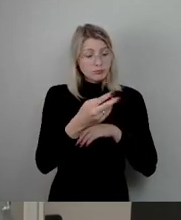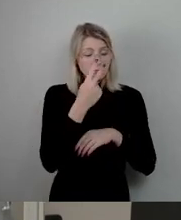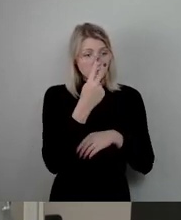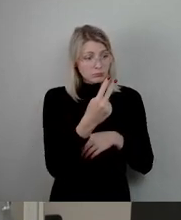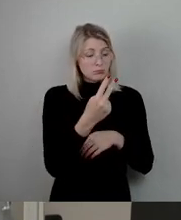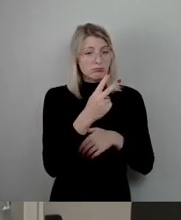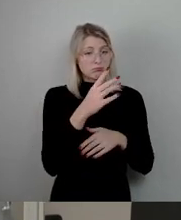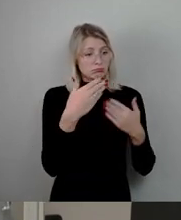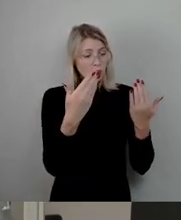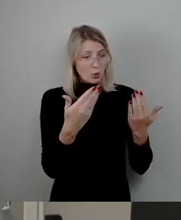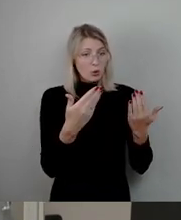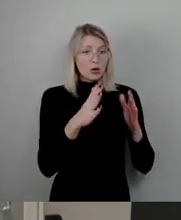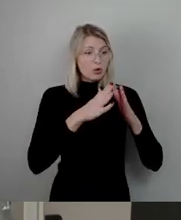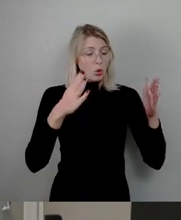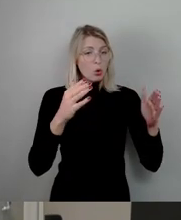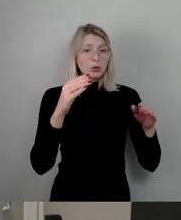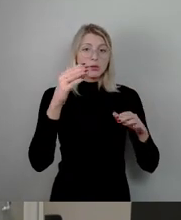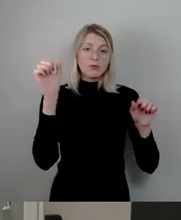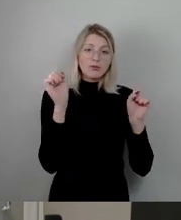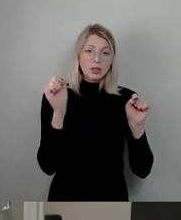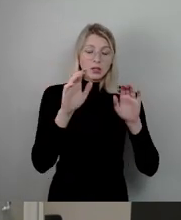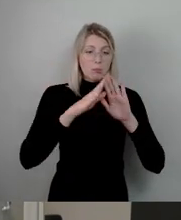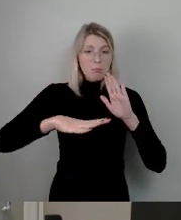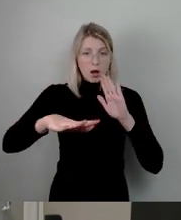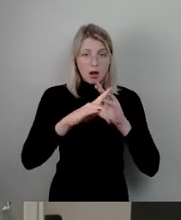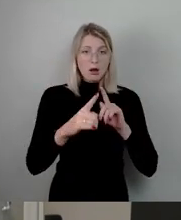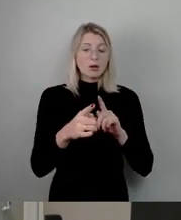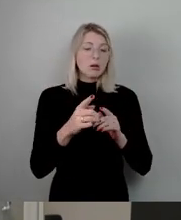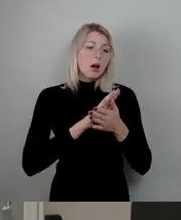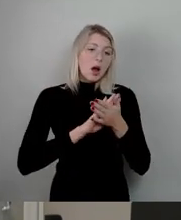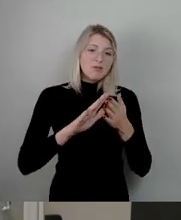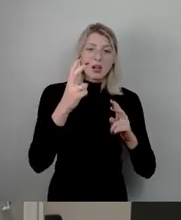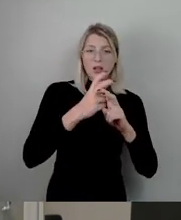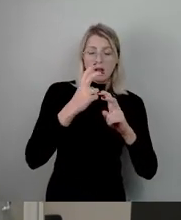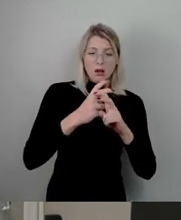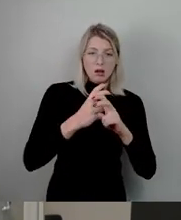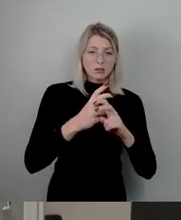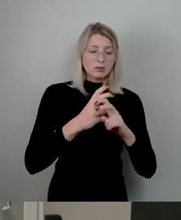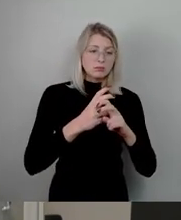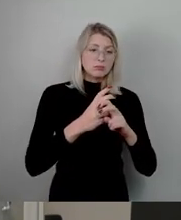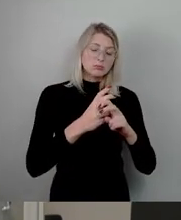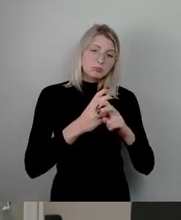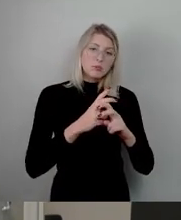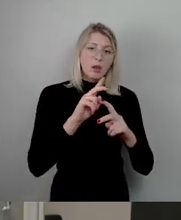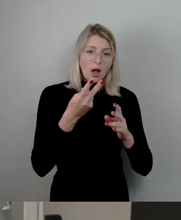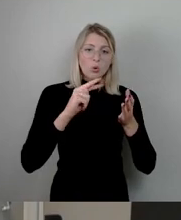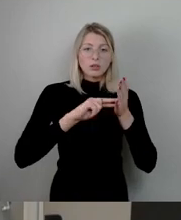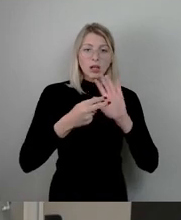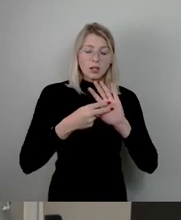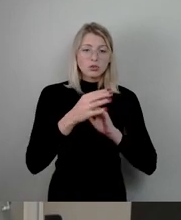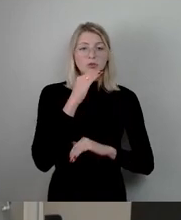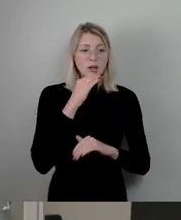Da ist ein großer Winterpark dran, der hat, sage ich mal, eine sehr einfache Verglasung. Und das sind sozusagen auch technische Wasseranlagen,